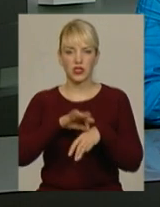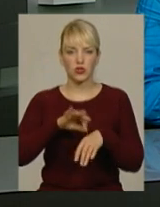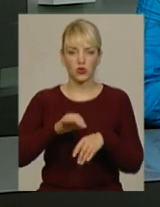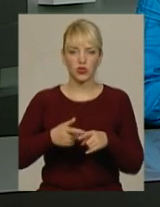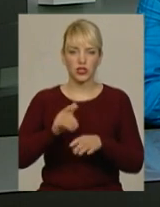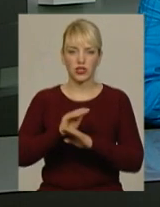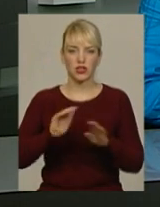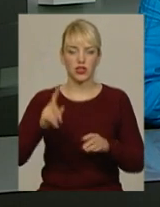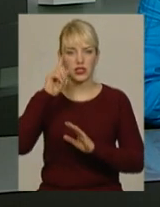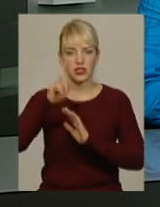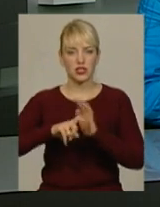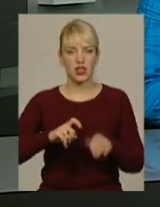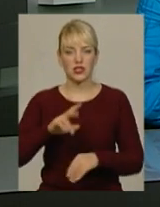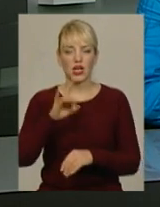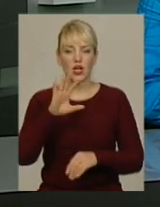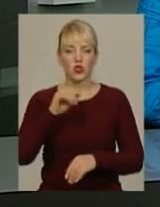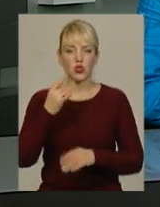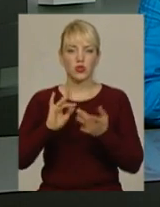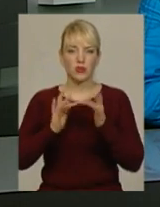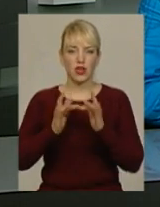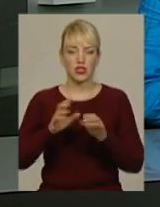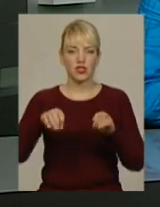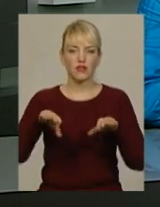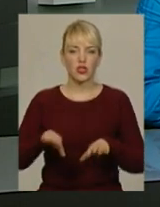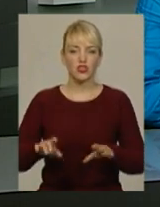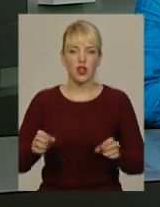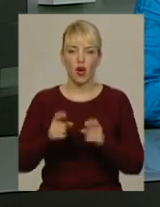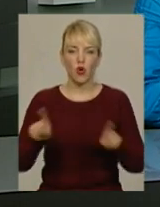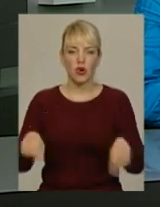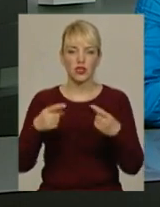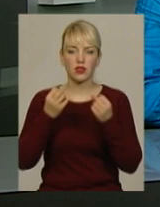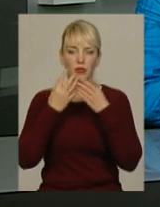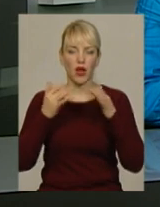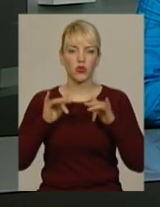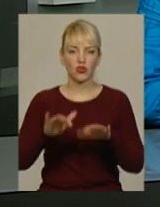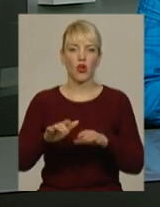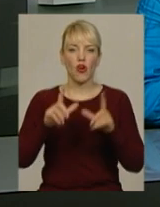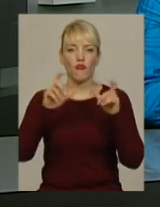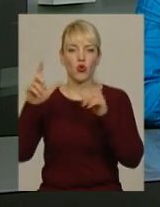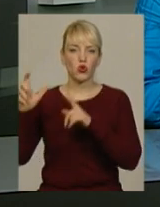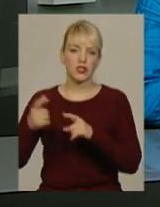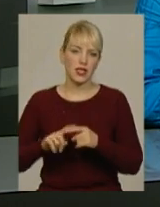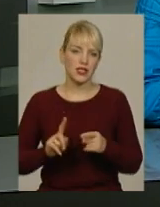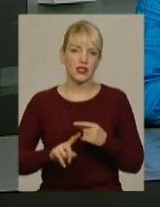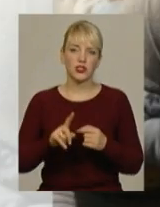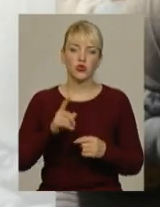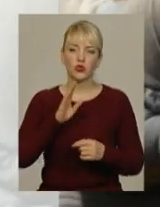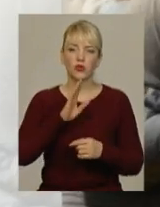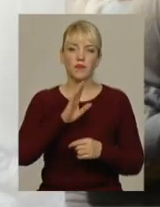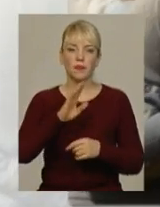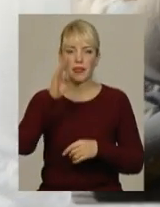дізналася із соцмереж і вирішила організувати благодійну фотосесію. Нагадаємо, батьки 4-місячного Ориста